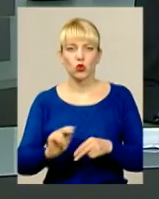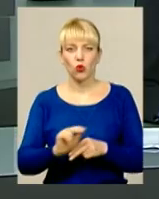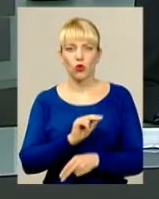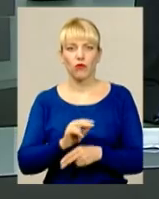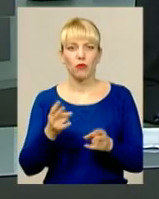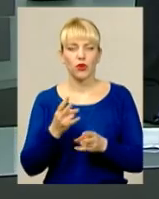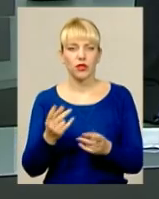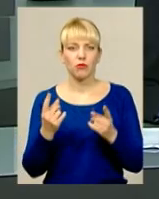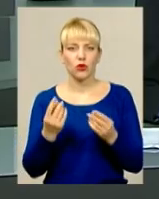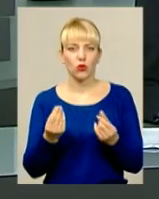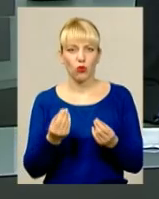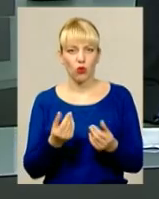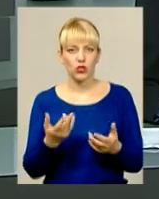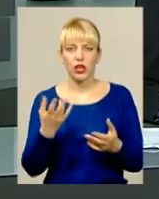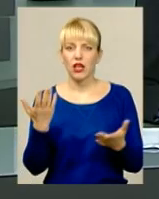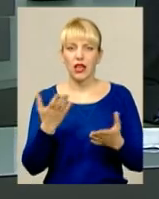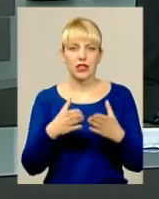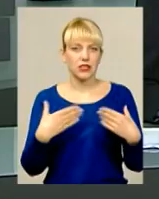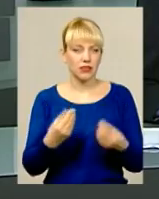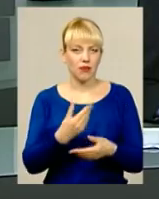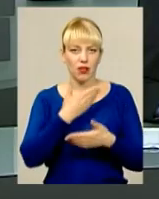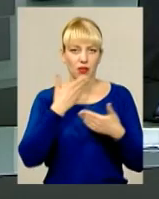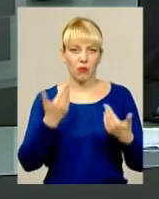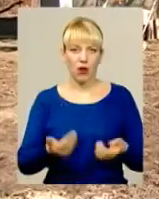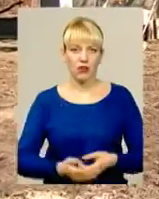чималі кошти, яких родина хворого не має.